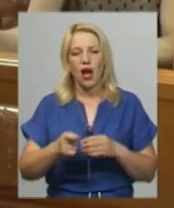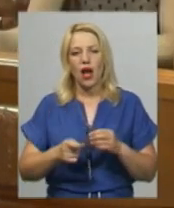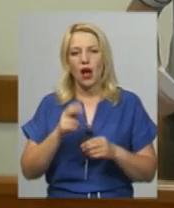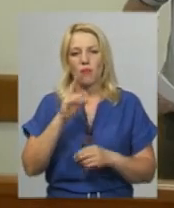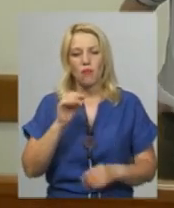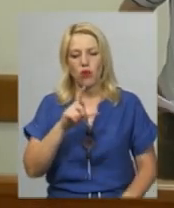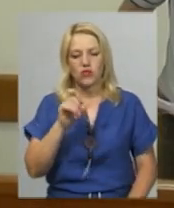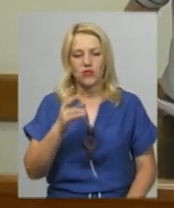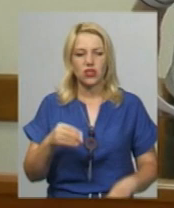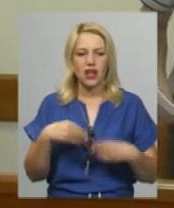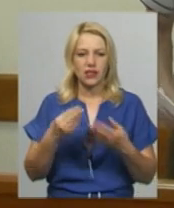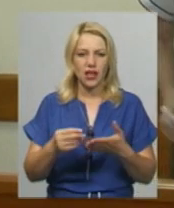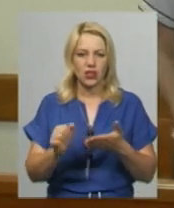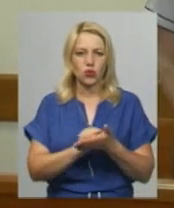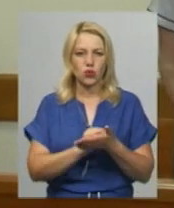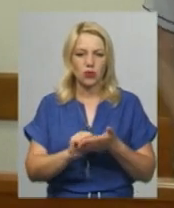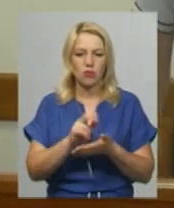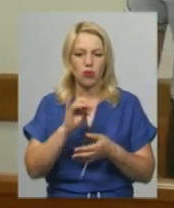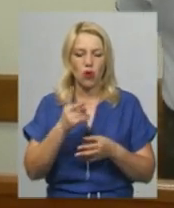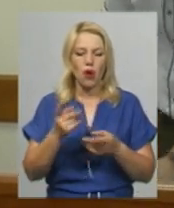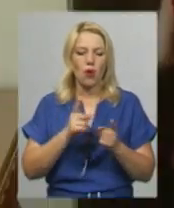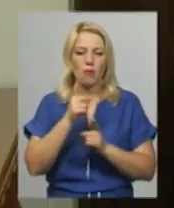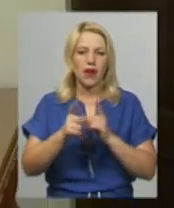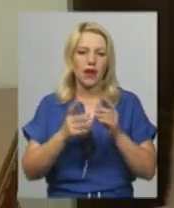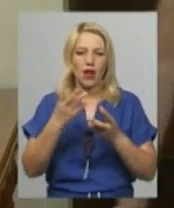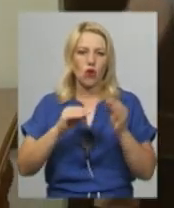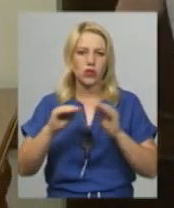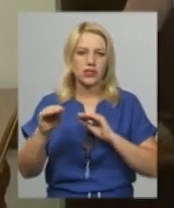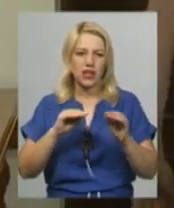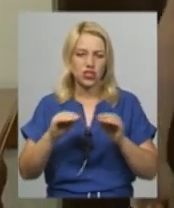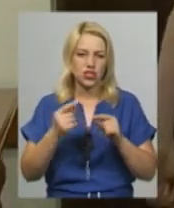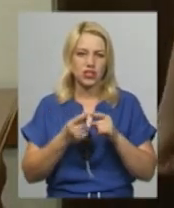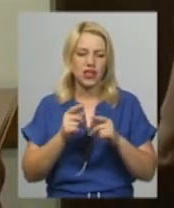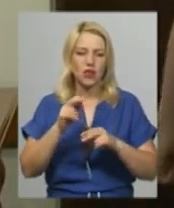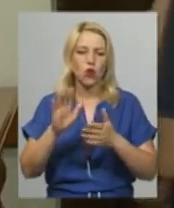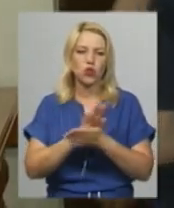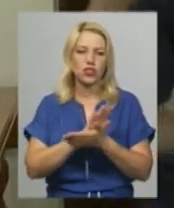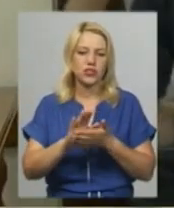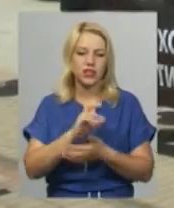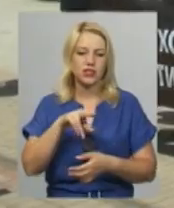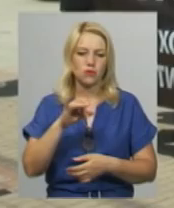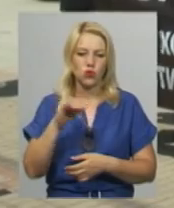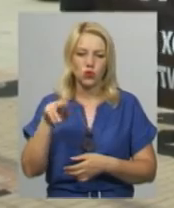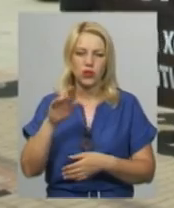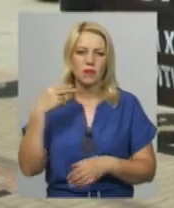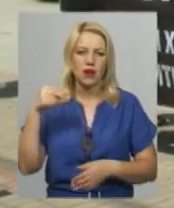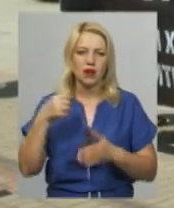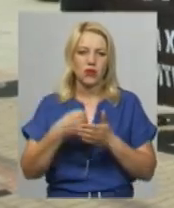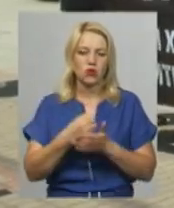підтвердження проведення переоснащення очисних споруд на фабриці. Для цього оголосив перерву до 23 липня.